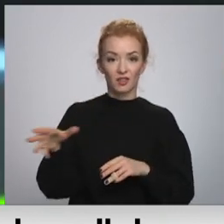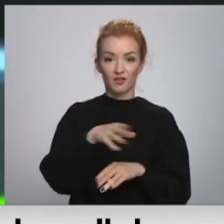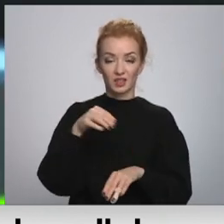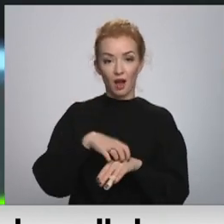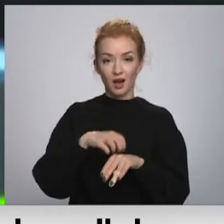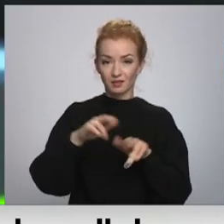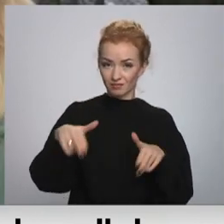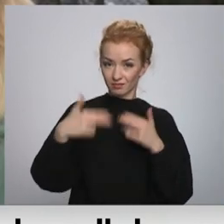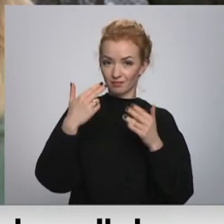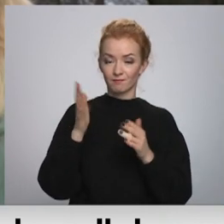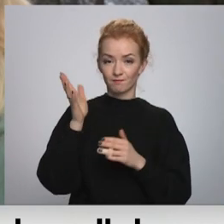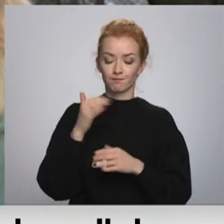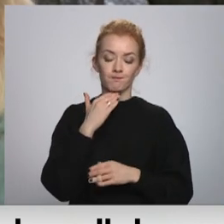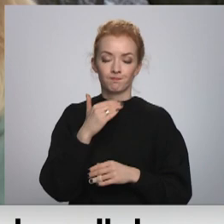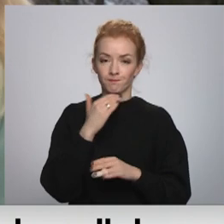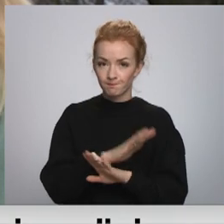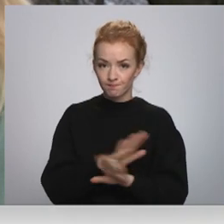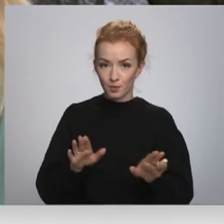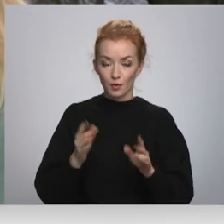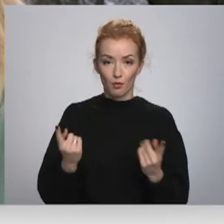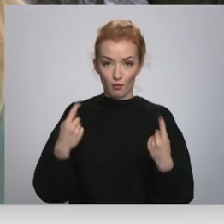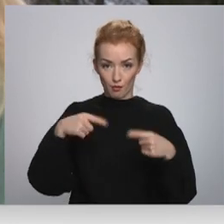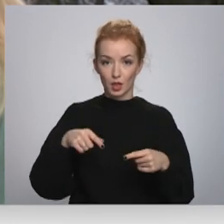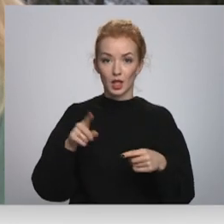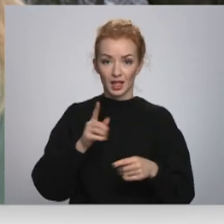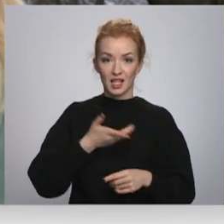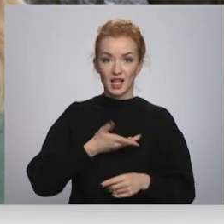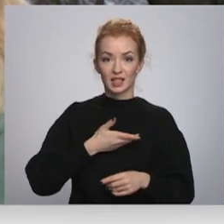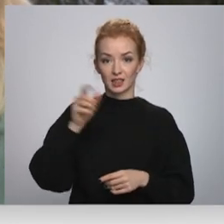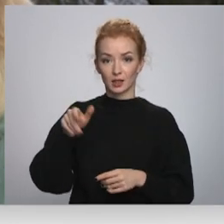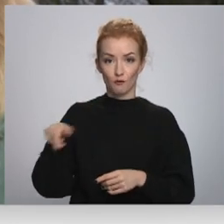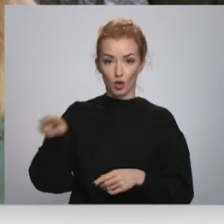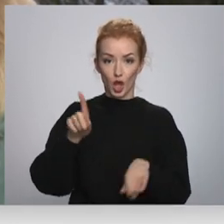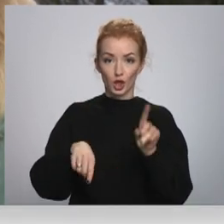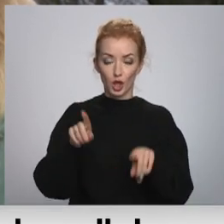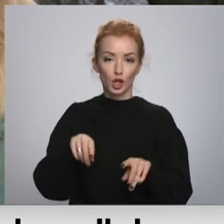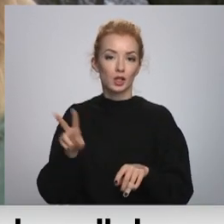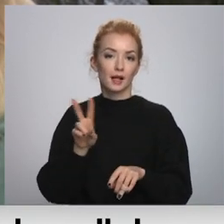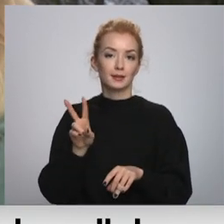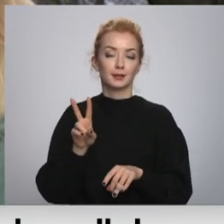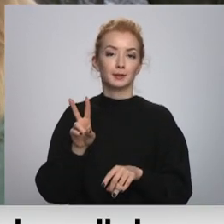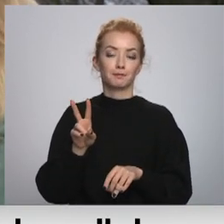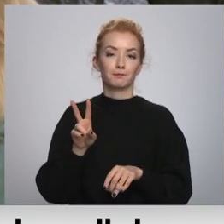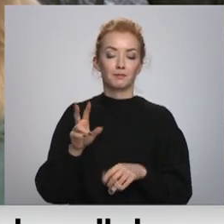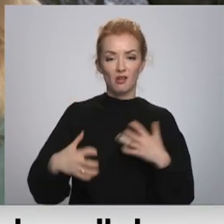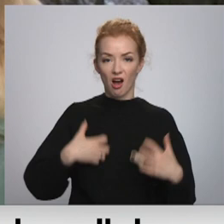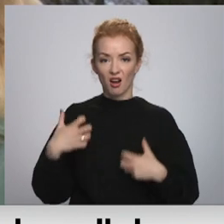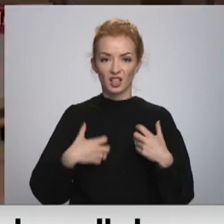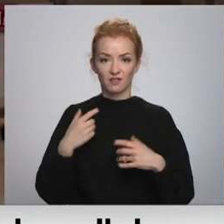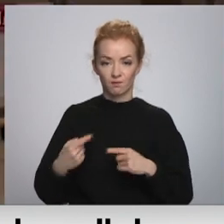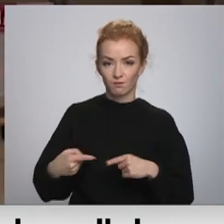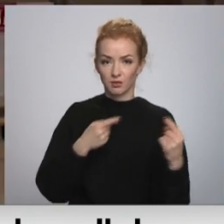runāt atsakās. Vēl joprojām ir šī te iedzīvotāja kategorija, kura ir agresīvi